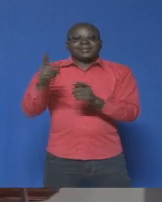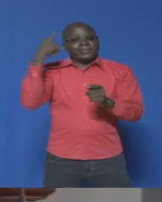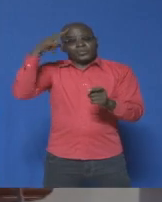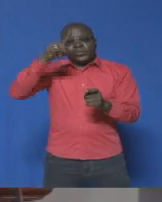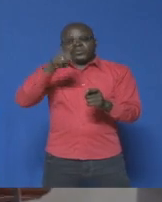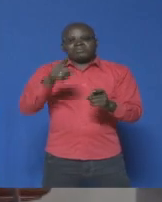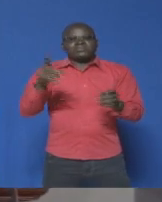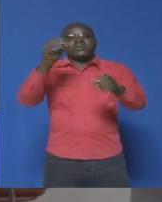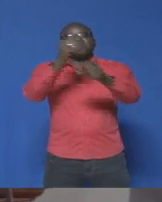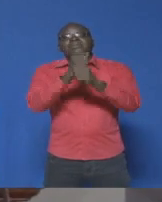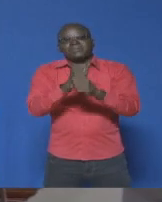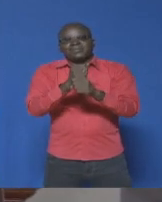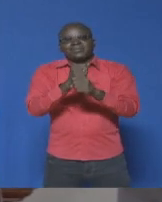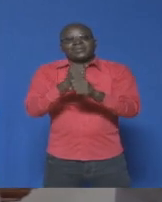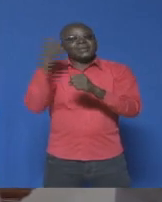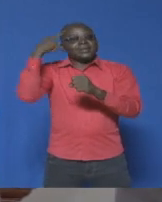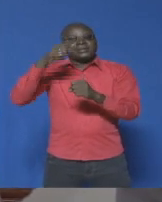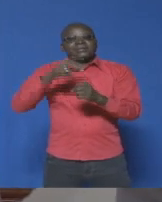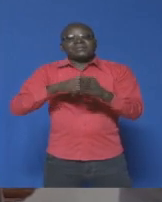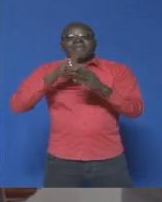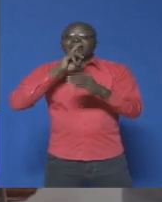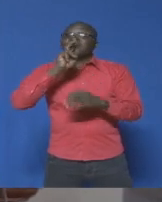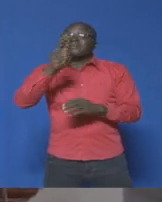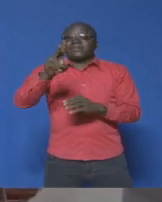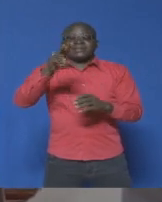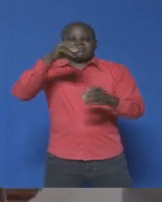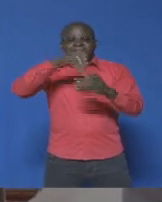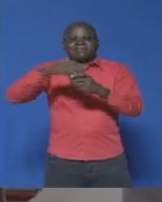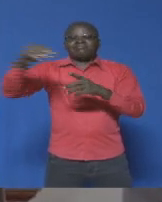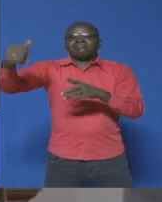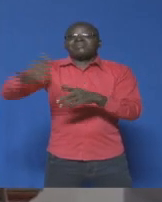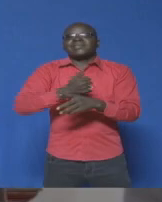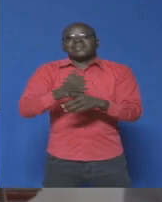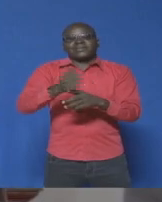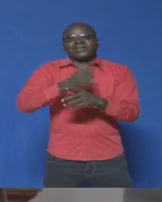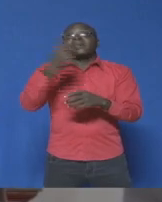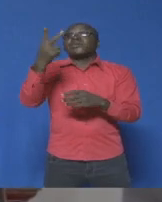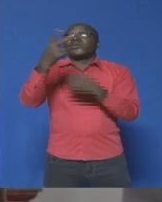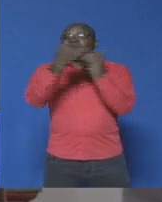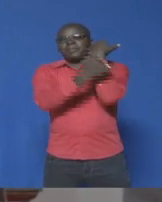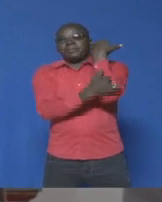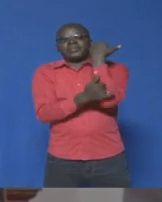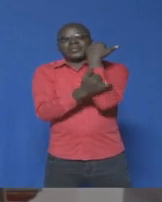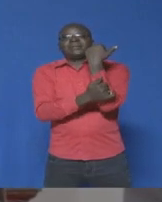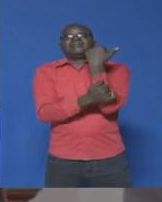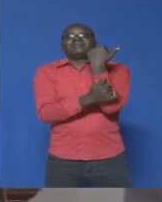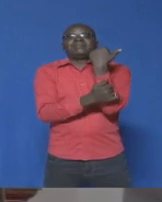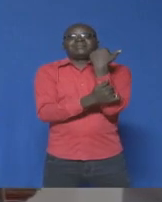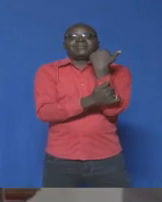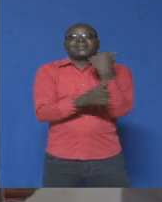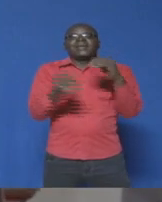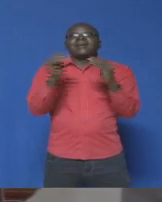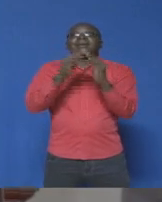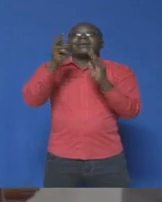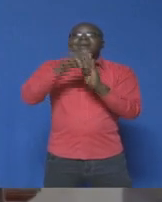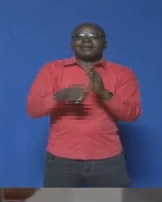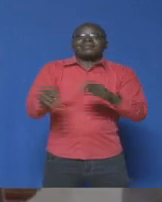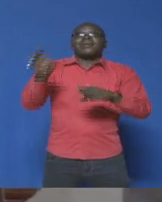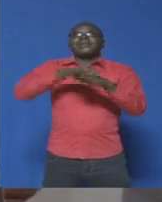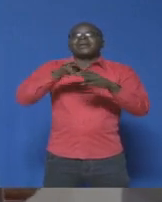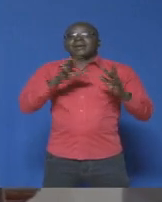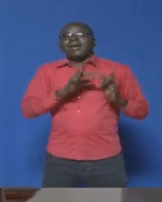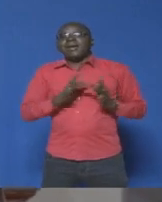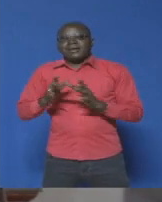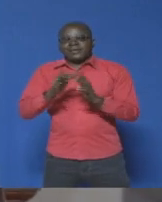de mettre en régulière les réalités et les opportunités d'affaires dans les deux pays. Également, de mettre en relation les hommes d